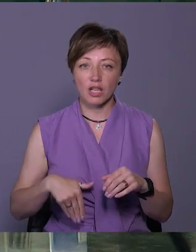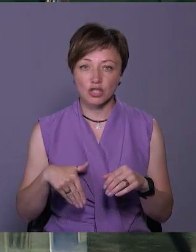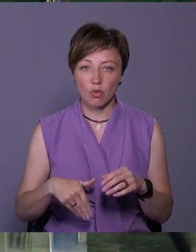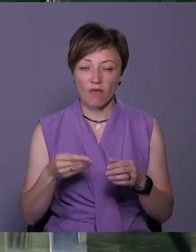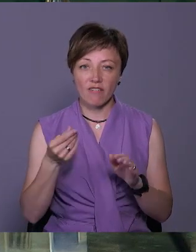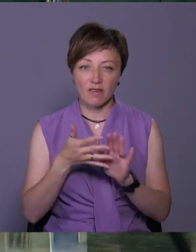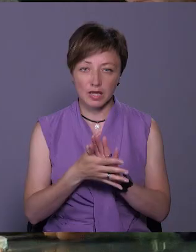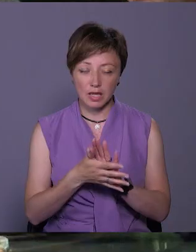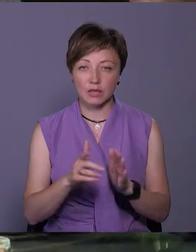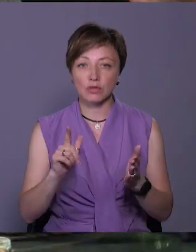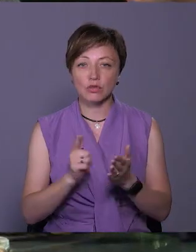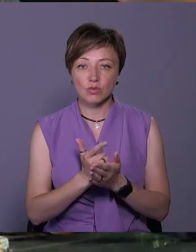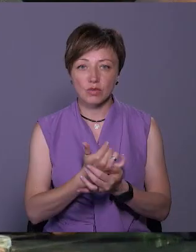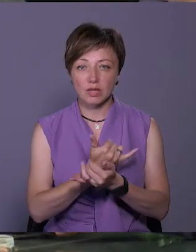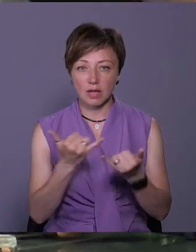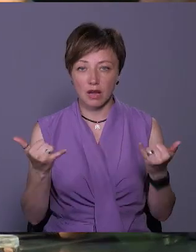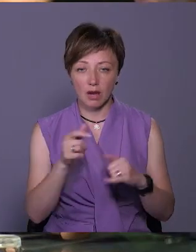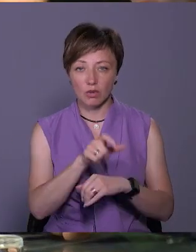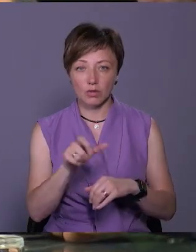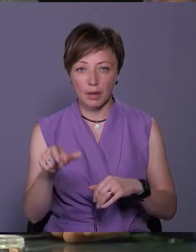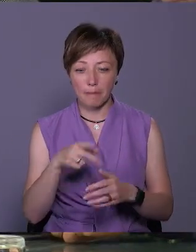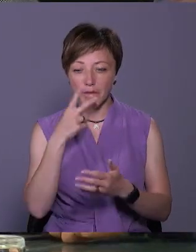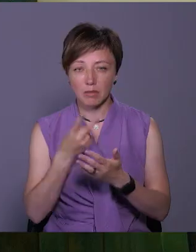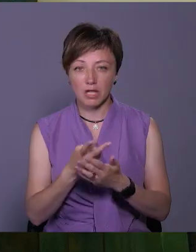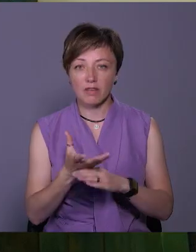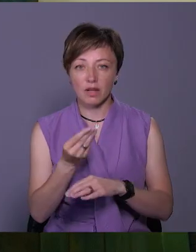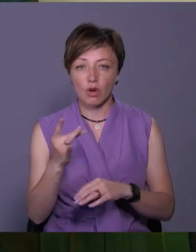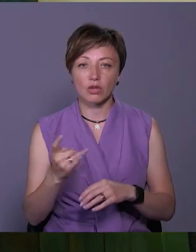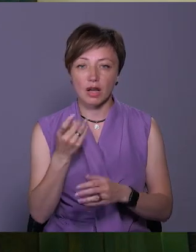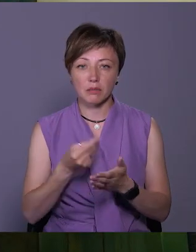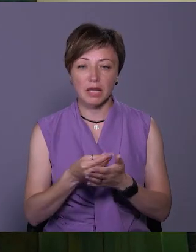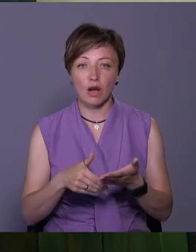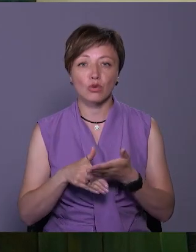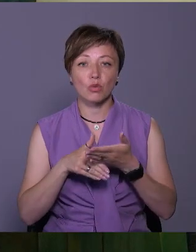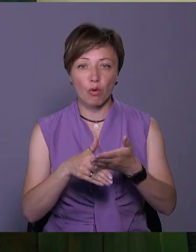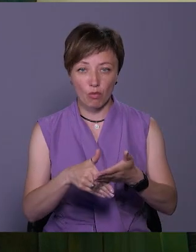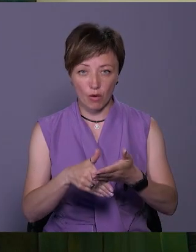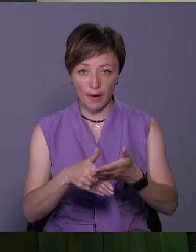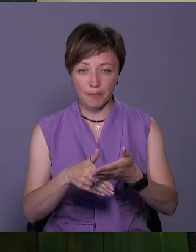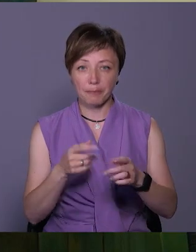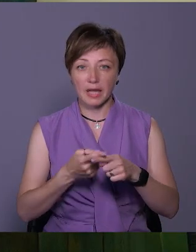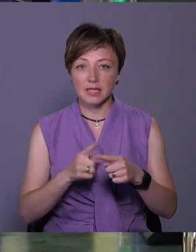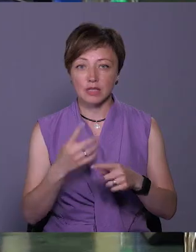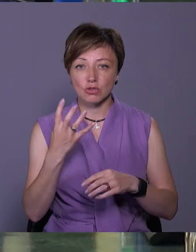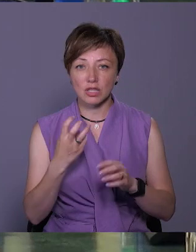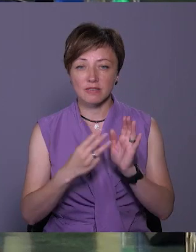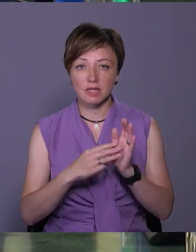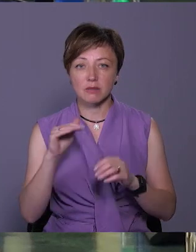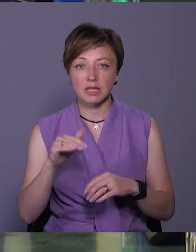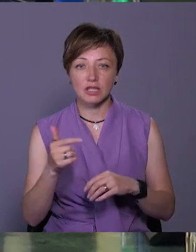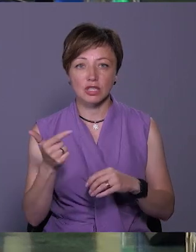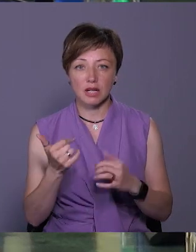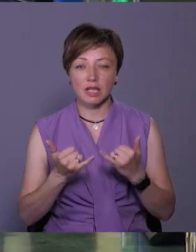витрати. Вкотре для мешканців громади передбачили виплату одноразової матеріальної допомоги. Це 408 тисяч